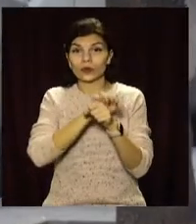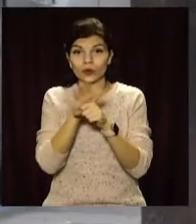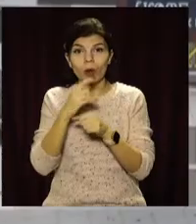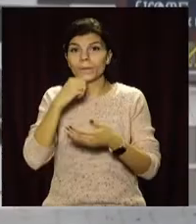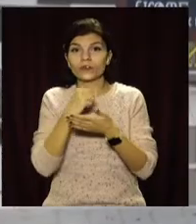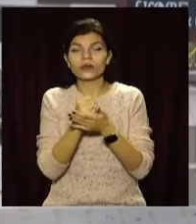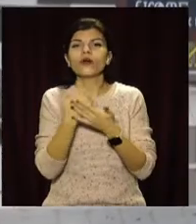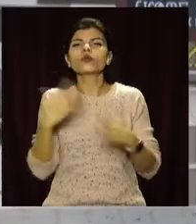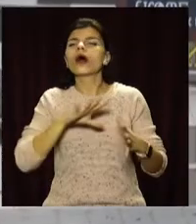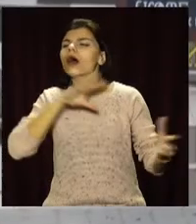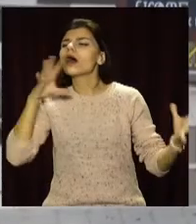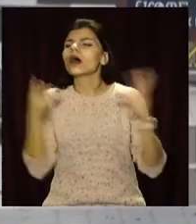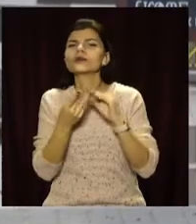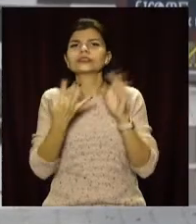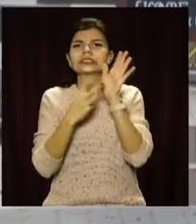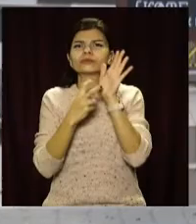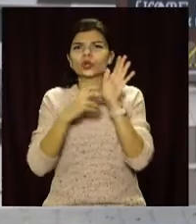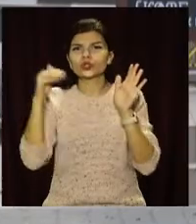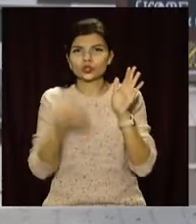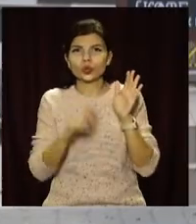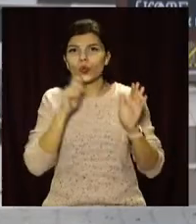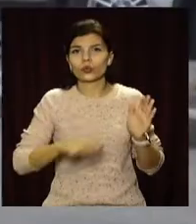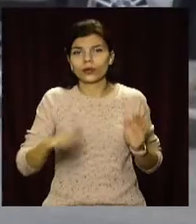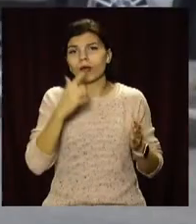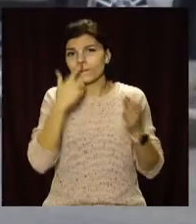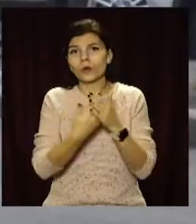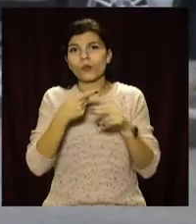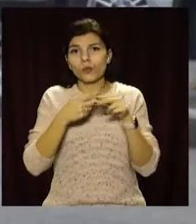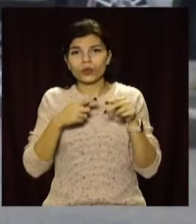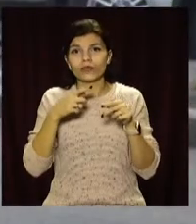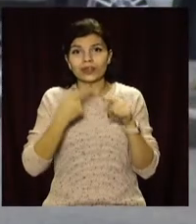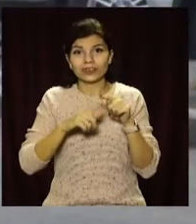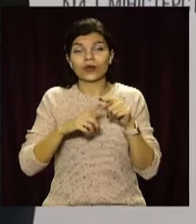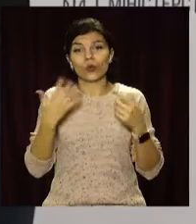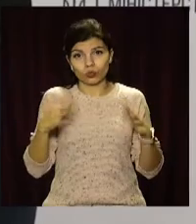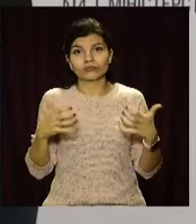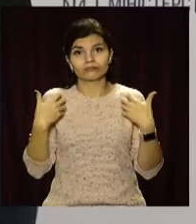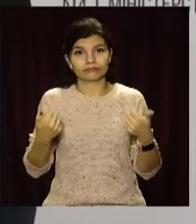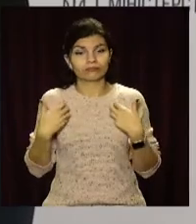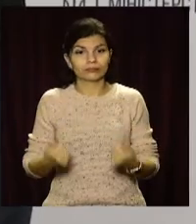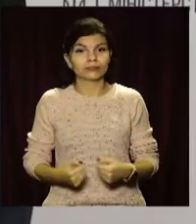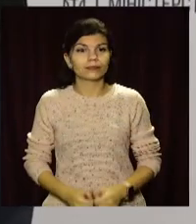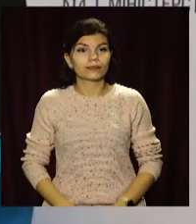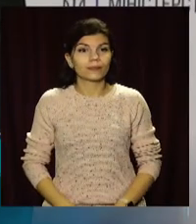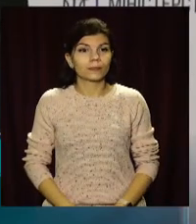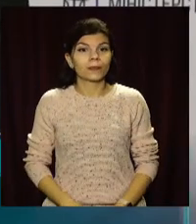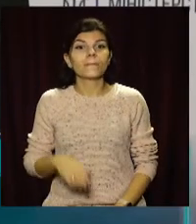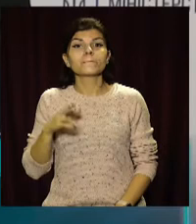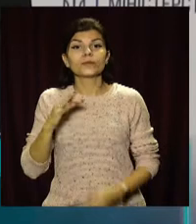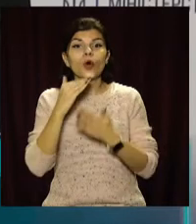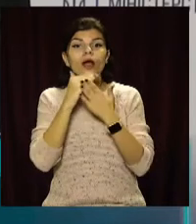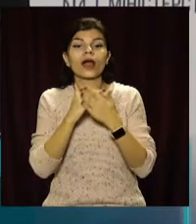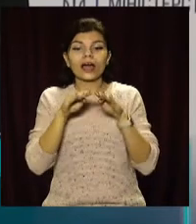підтвердили у понад 700 тисяч українців. Майже половина з них вже одужали. По рівню